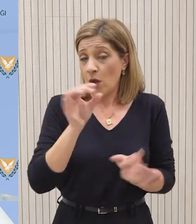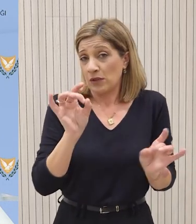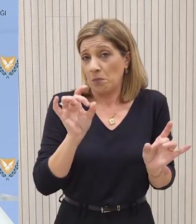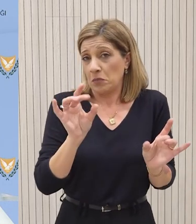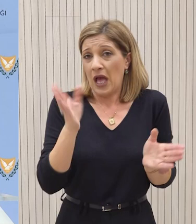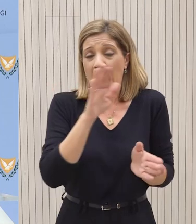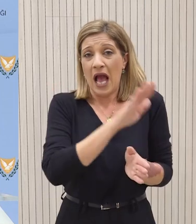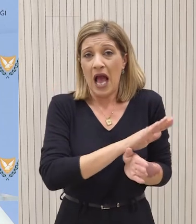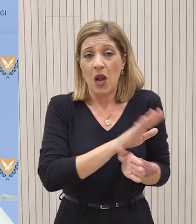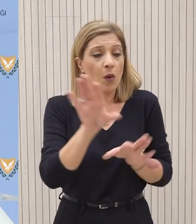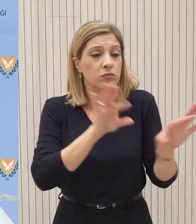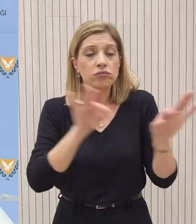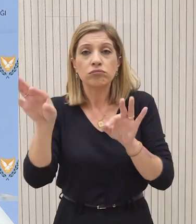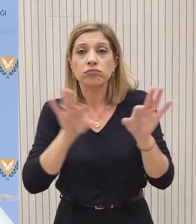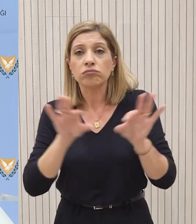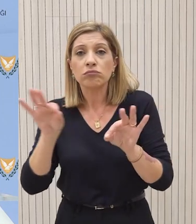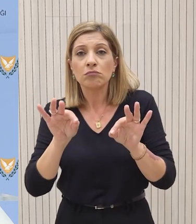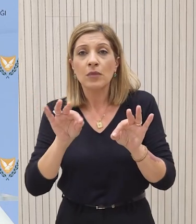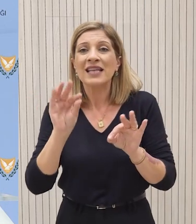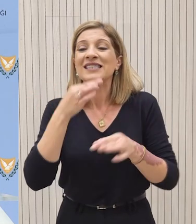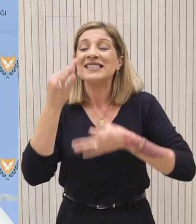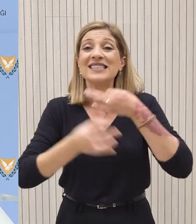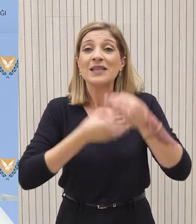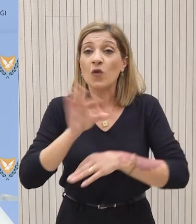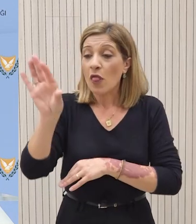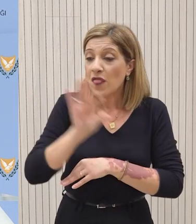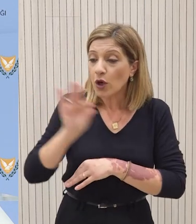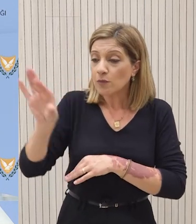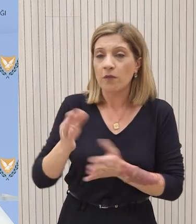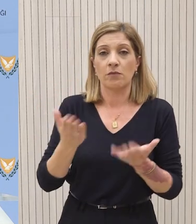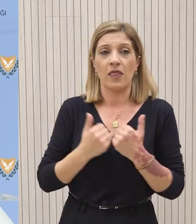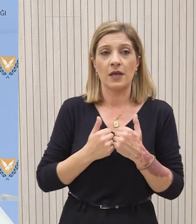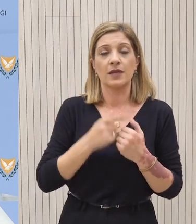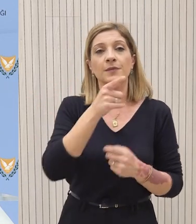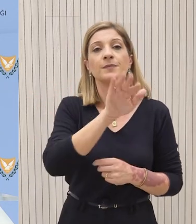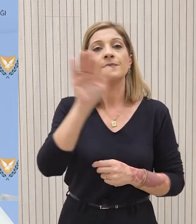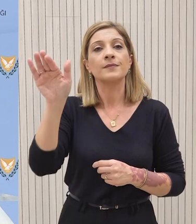δίποτε άλλες επιλογές Συμβούλων μέχρι να ολοκληρωθεί και η συζήτηση στην Βουλή των Αντιπροσώπων.